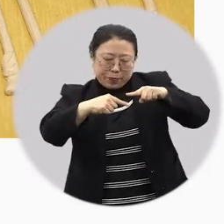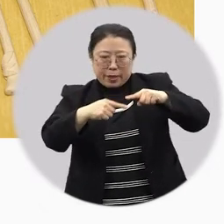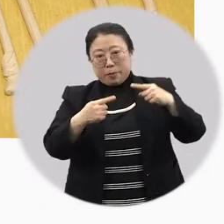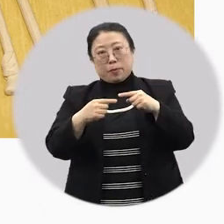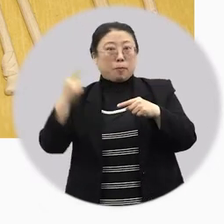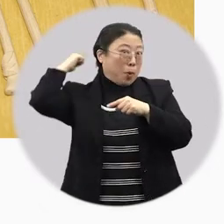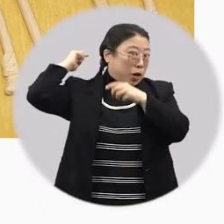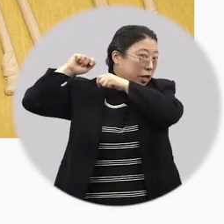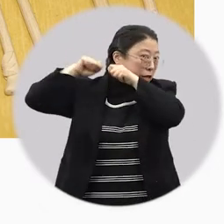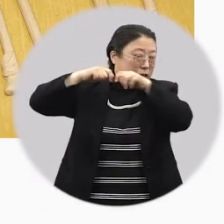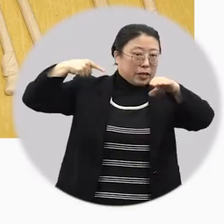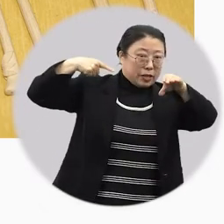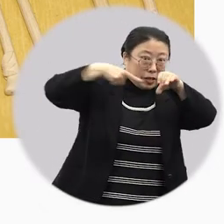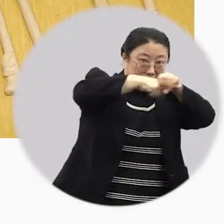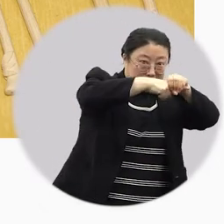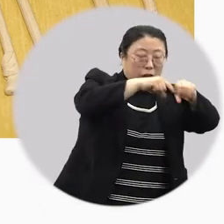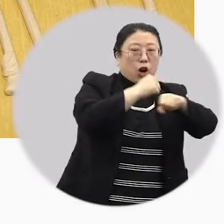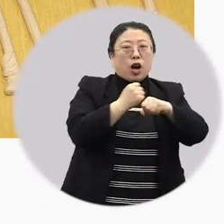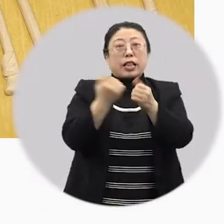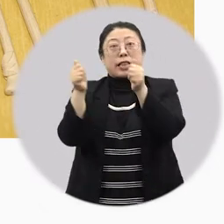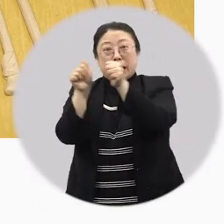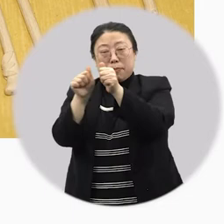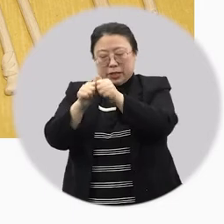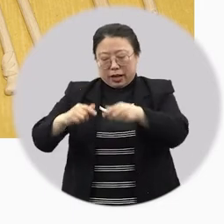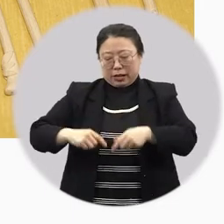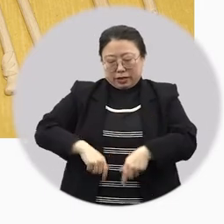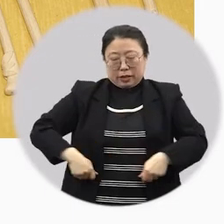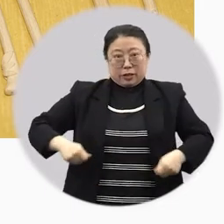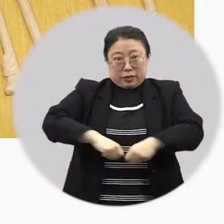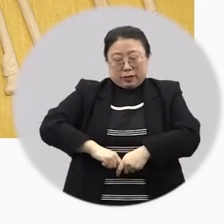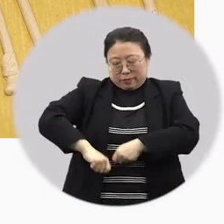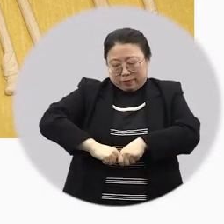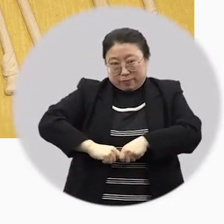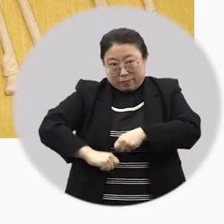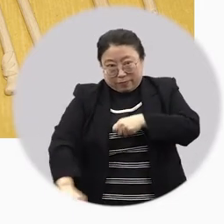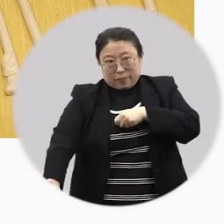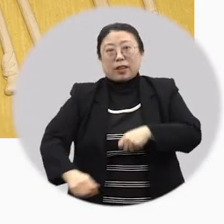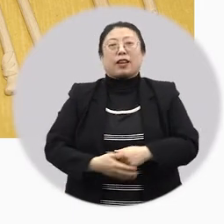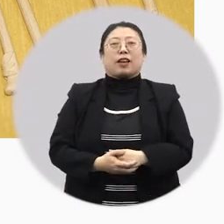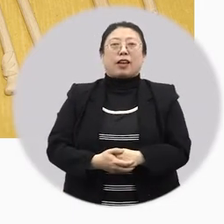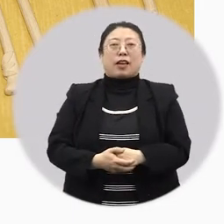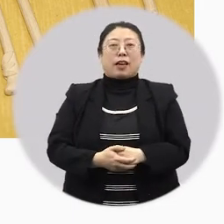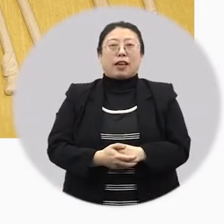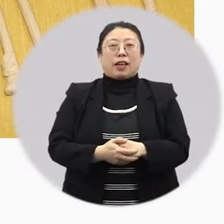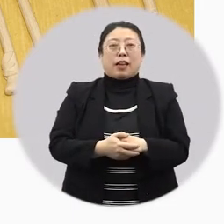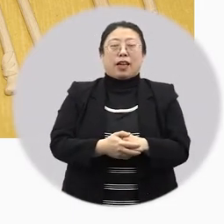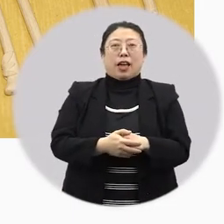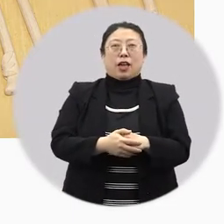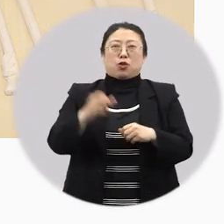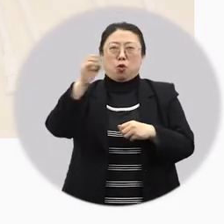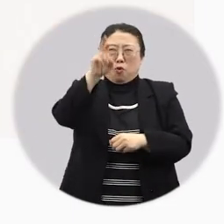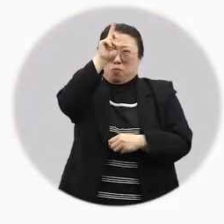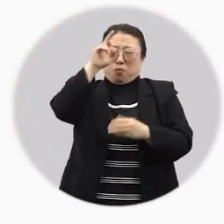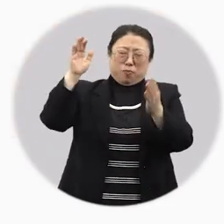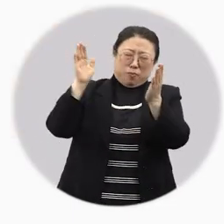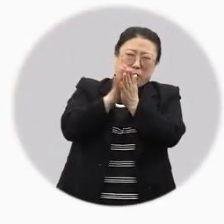연지를 찍은 창포 비녀를 머리에 꽂았고 남자들은 허리띠에 창포 뿌리를 매달기도 했어요.